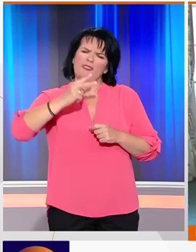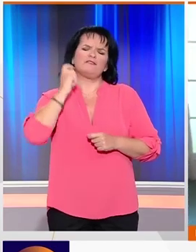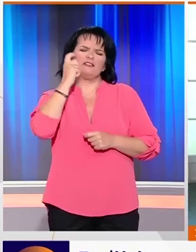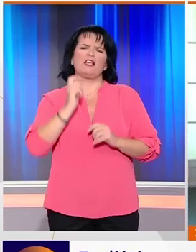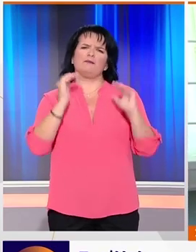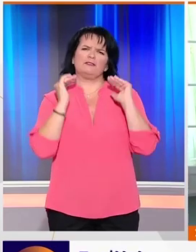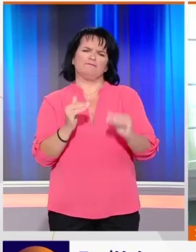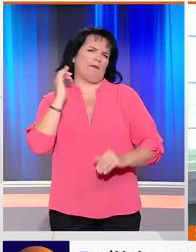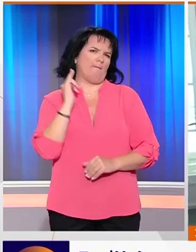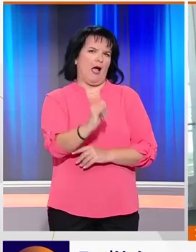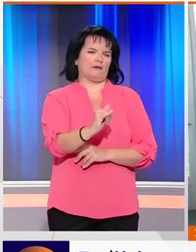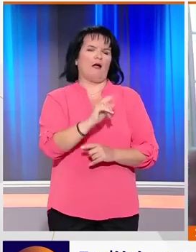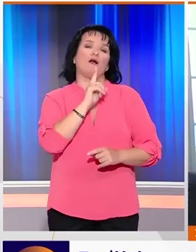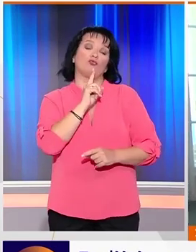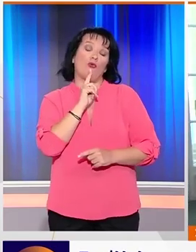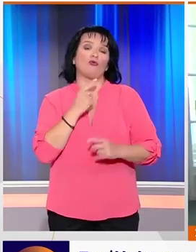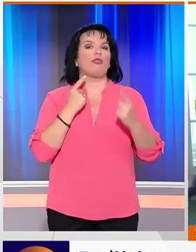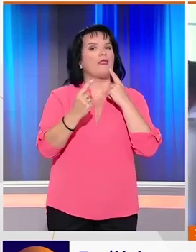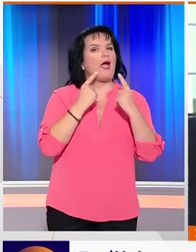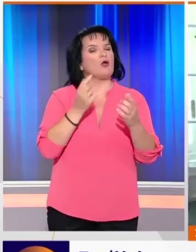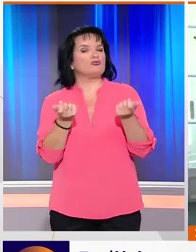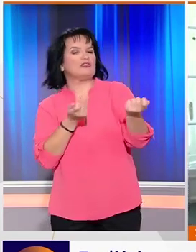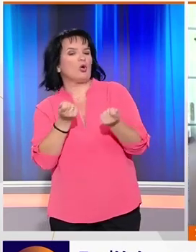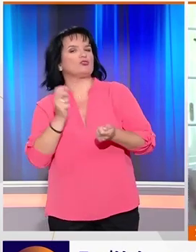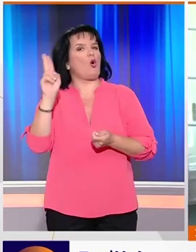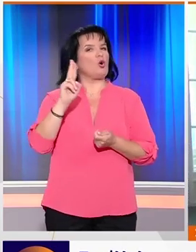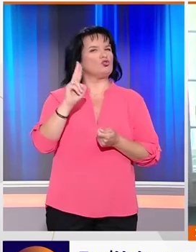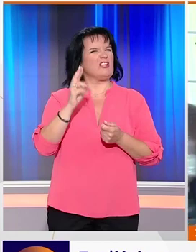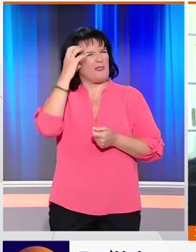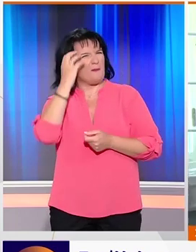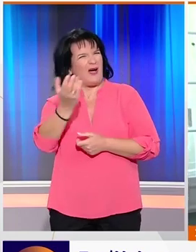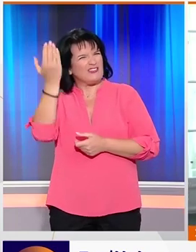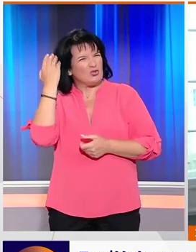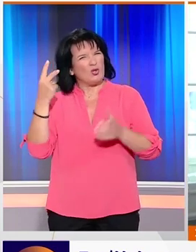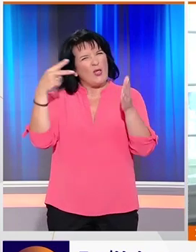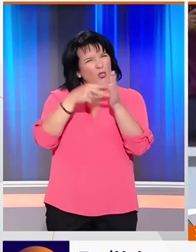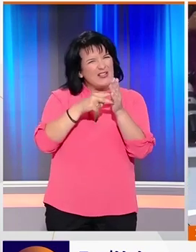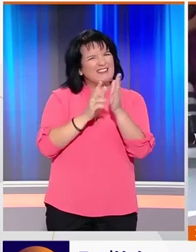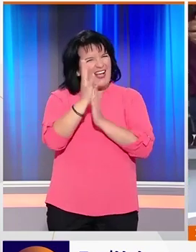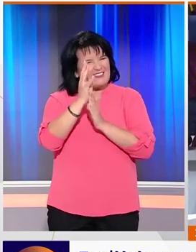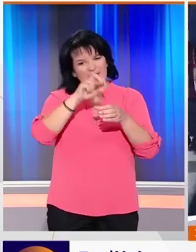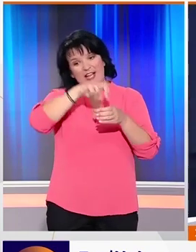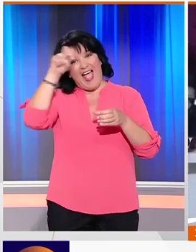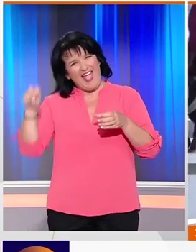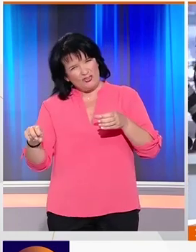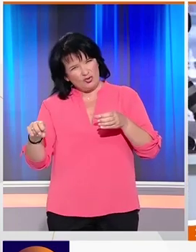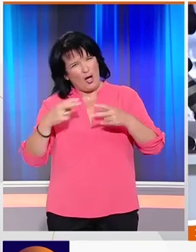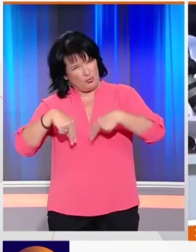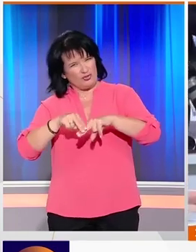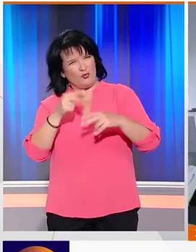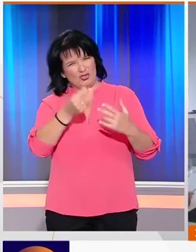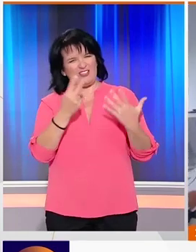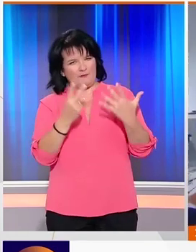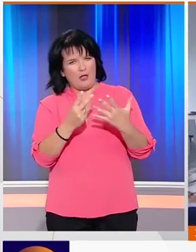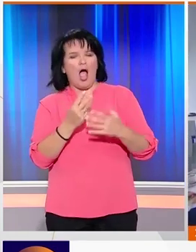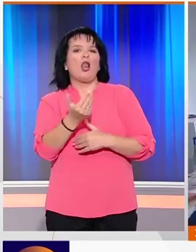Παράλληλα οι ηγέτες συμφώνησαν να ενισχύσουν το διάλογο και το συντονισμό με τη Ρωσία η οποία αποκλείστηκε από τους G7 το 2014, όμως τόνισαν